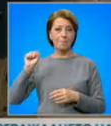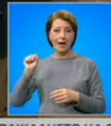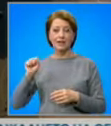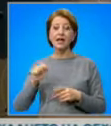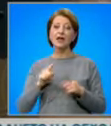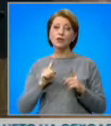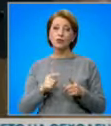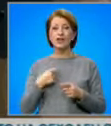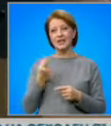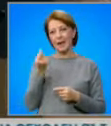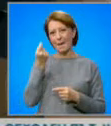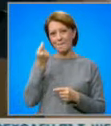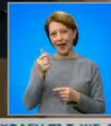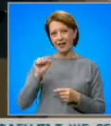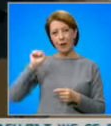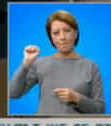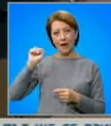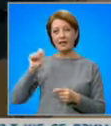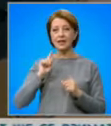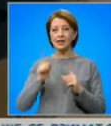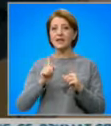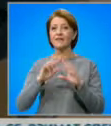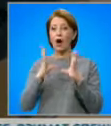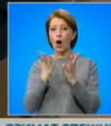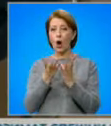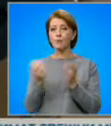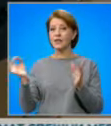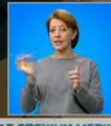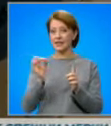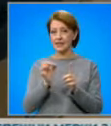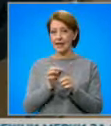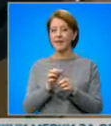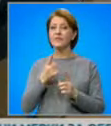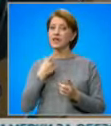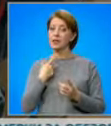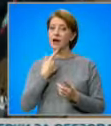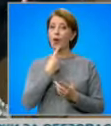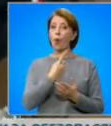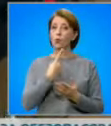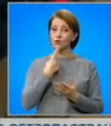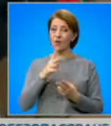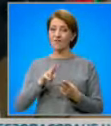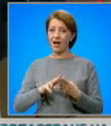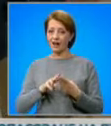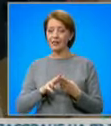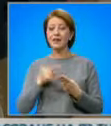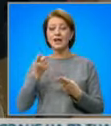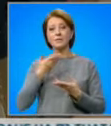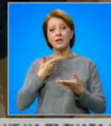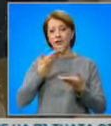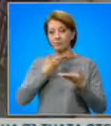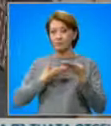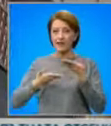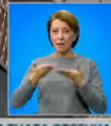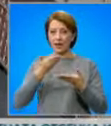обаче ще са предимно малки и трябва да споделят общите цели. Въпреки изрешното условие на партия ВОЛТ преговори да не бъдат водени